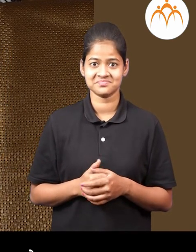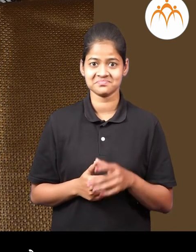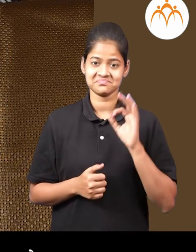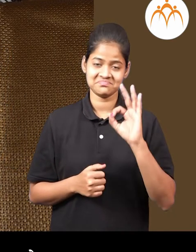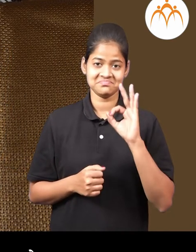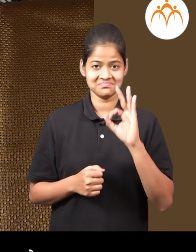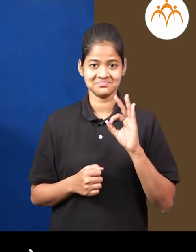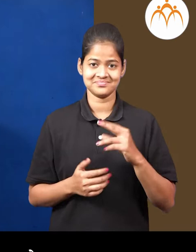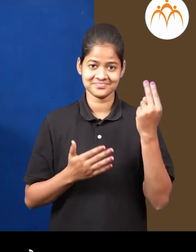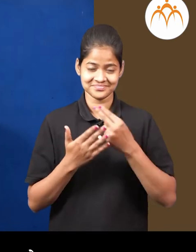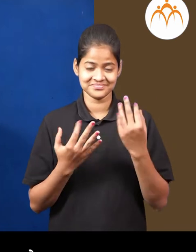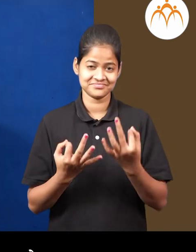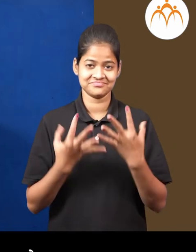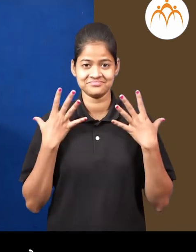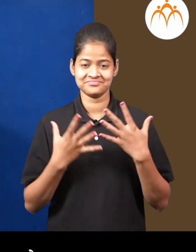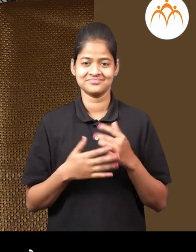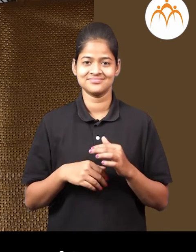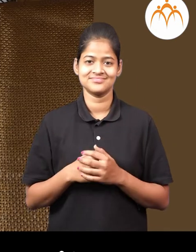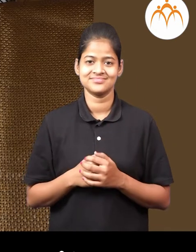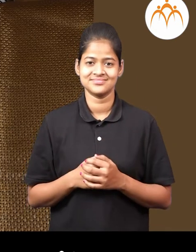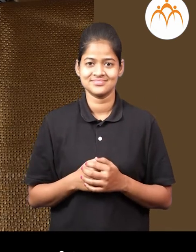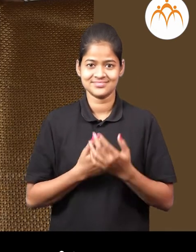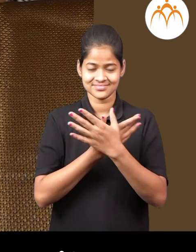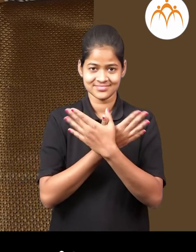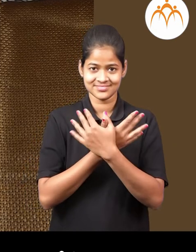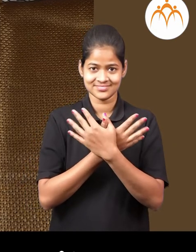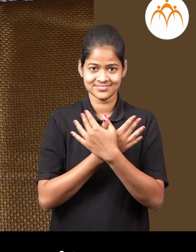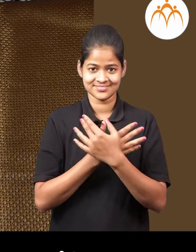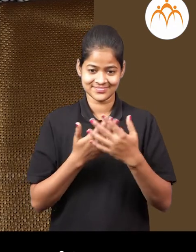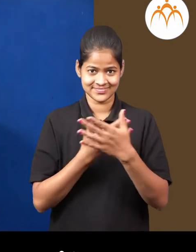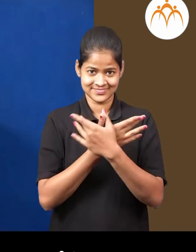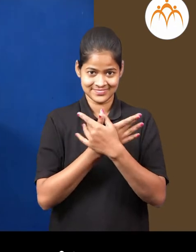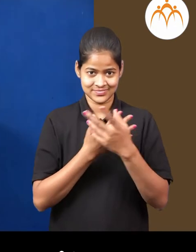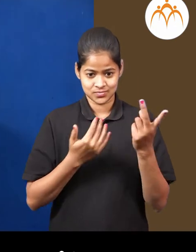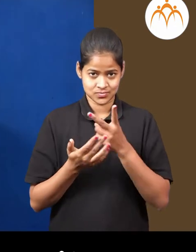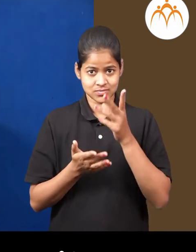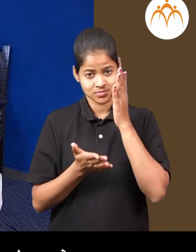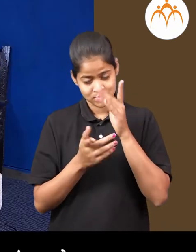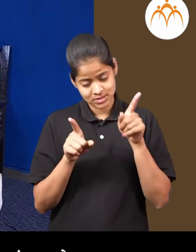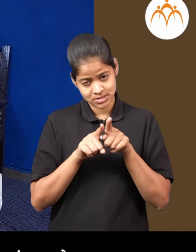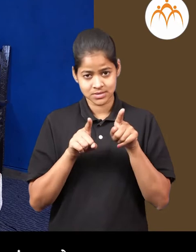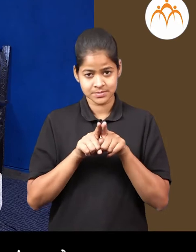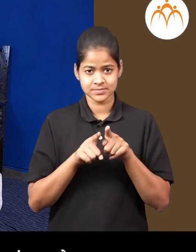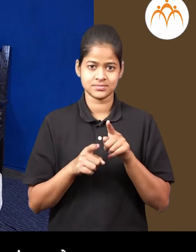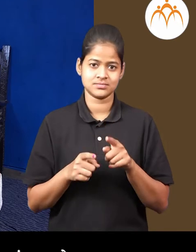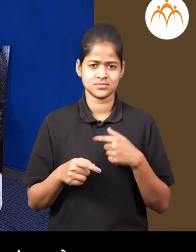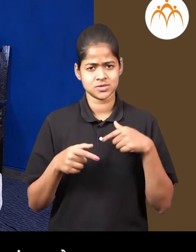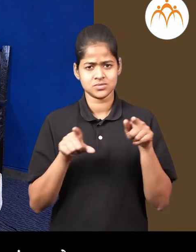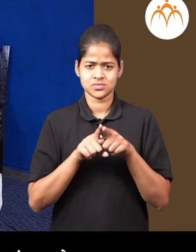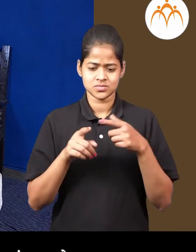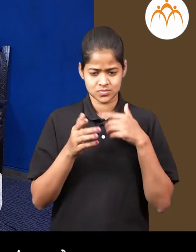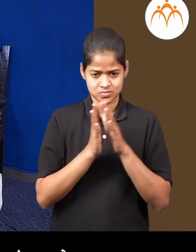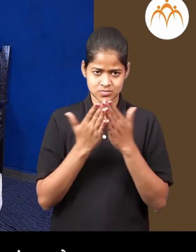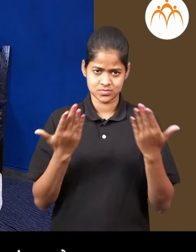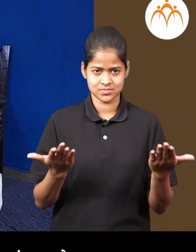अरे वा किती चान चित्र काड़ाईचे पनी पंख किती सारखे दिस्तात नाई मी पन माजा चित्रांचे